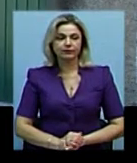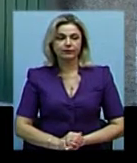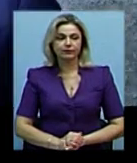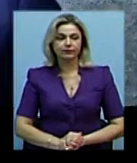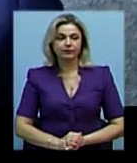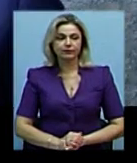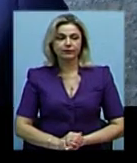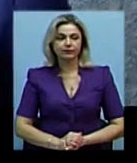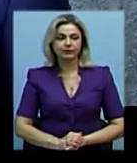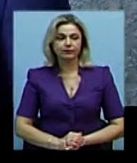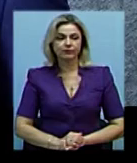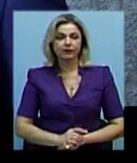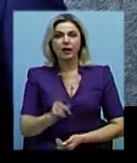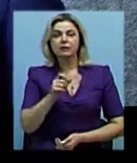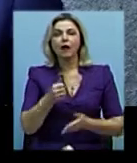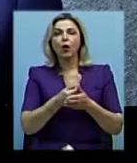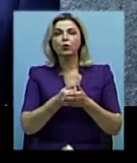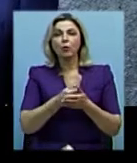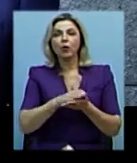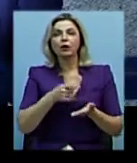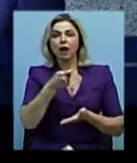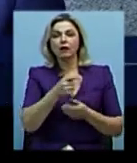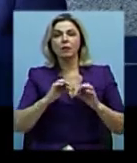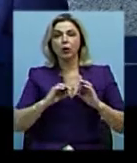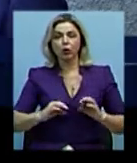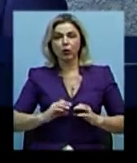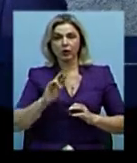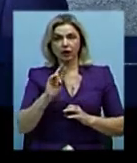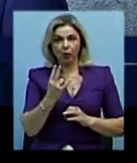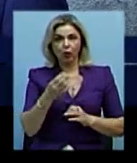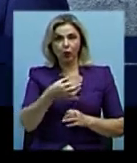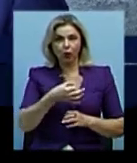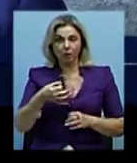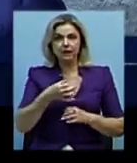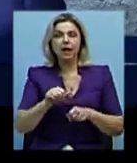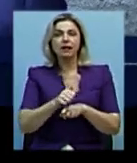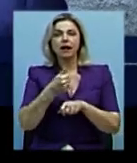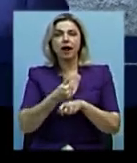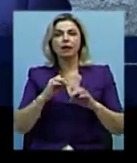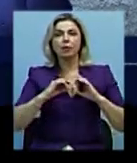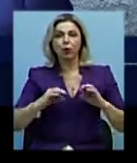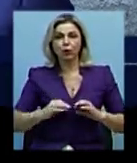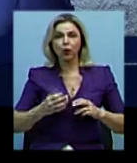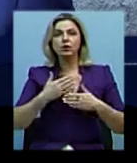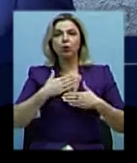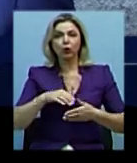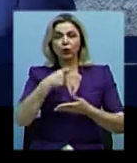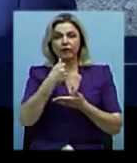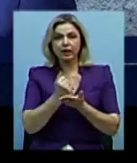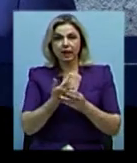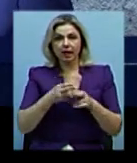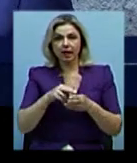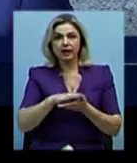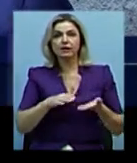За клопотанням прокуратури Миколаївської області, генеральним прокурором задоволено це клопотання. І заступником генерального